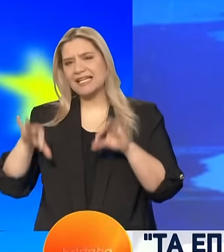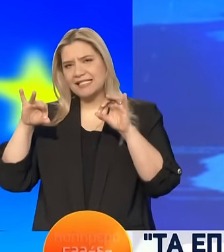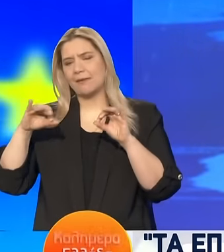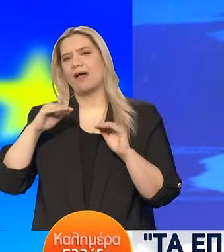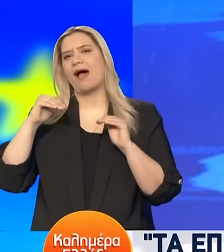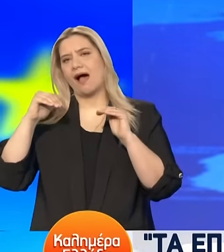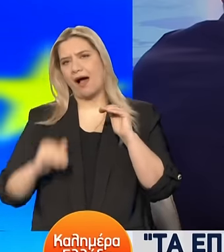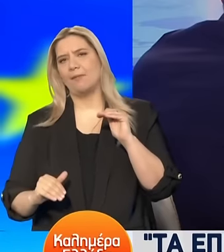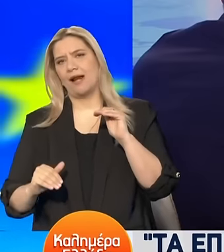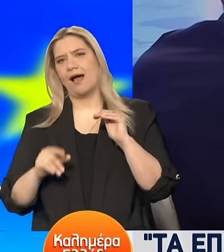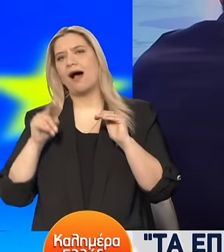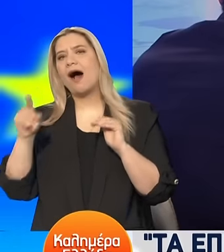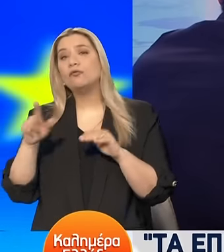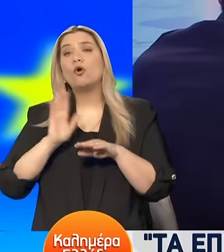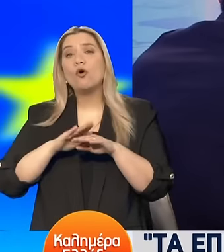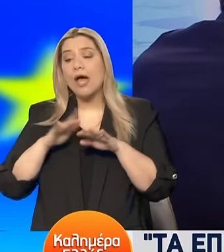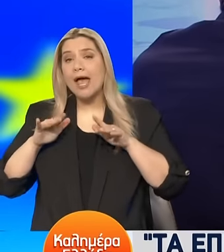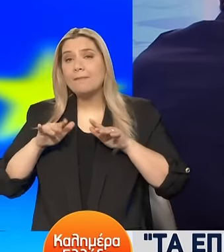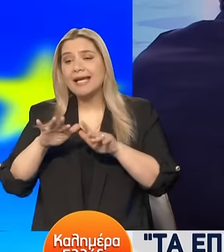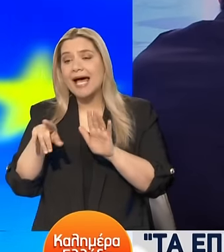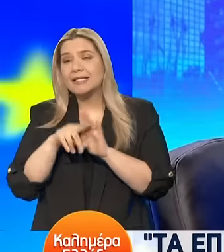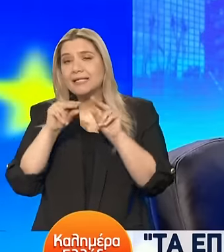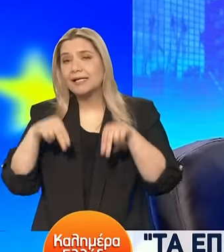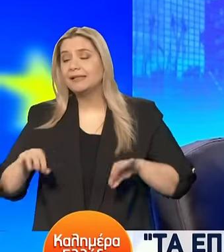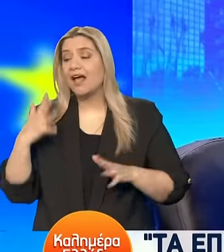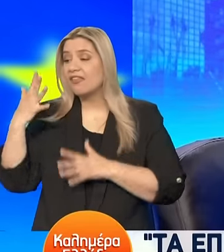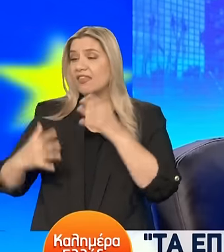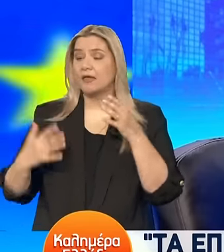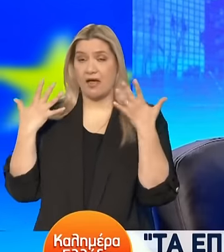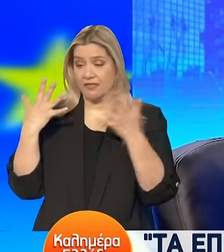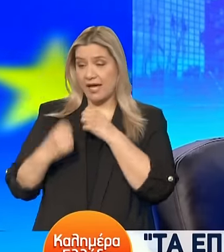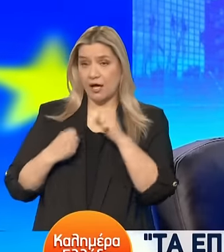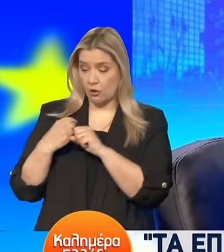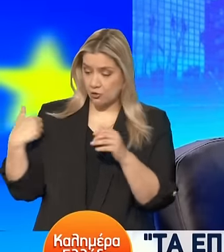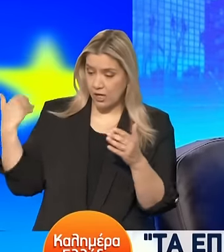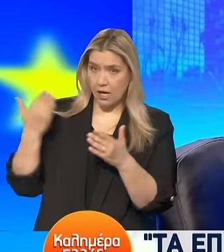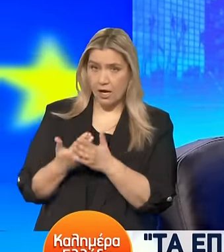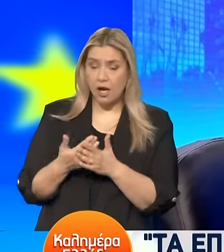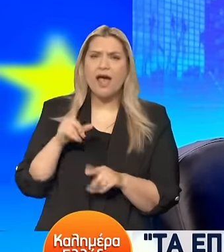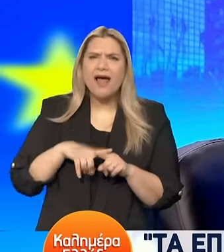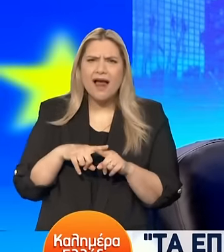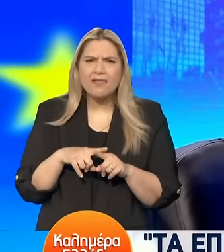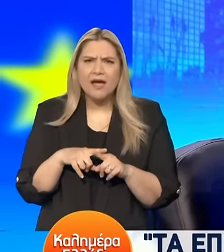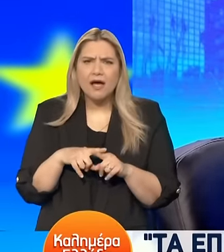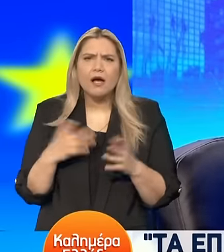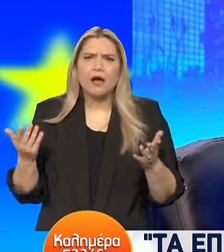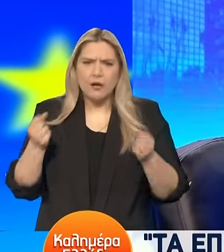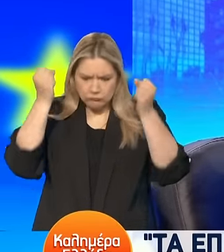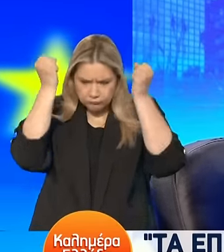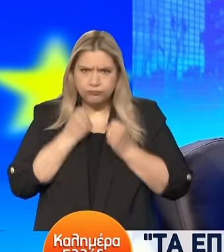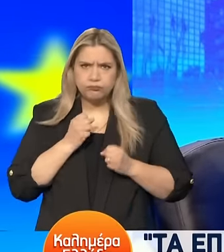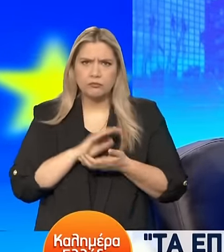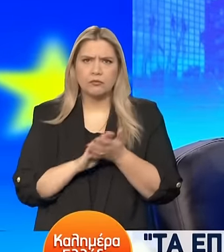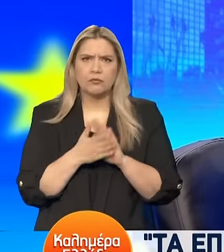αποτέλεσμα μιας υπερδεκαετούς κρίσης Η χώρα σχεδόν χρεοκόπησε Και ο δικός μου στόχος Είναι να συγκλίνουμε γρήγορα με την